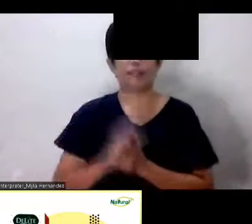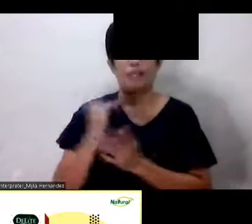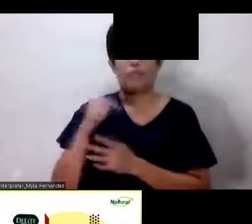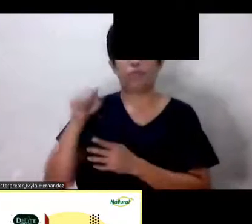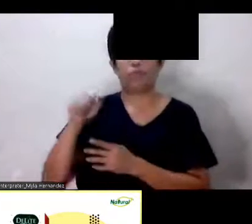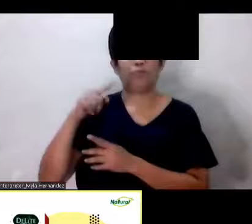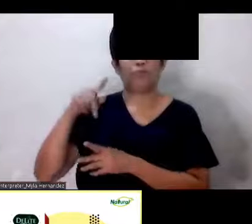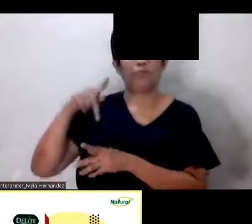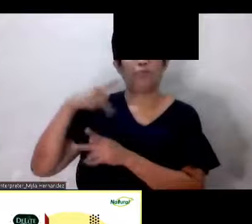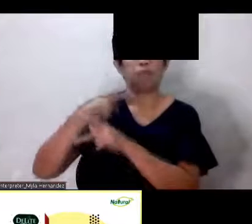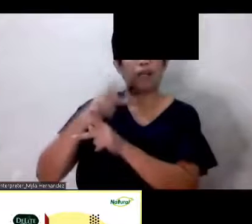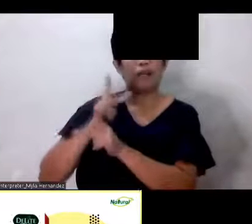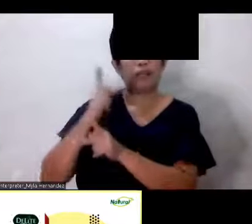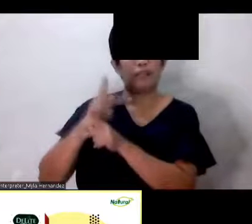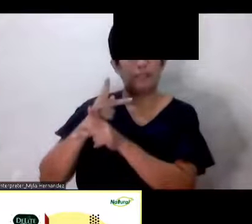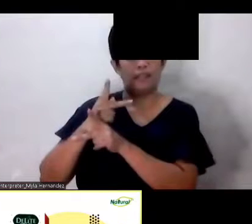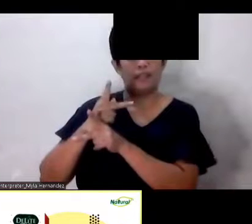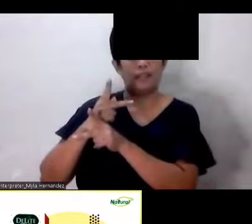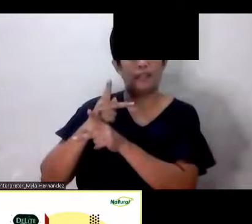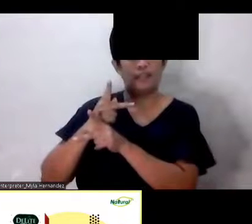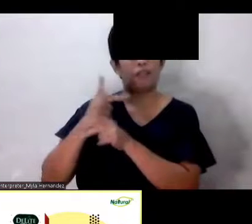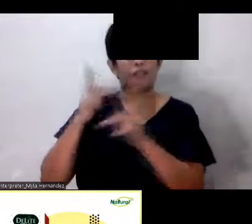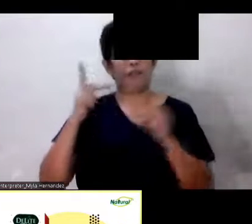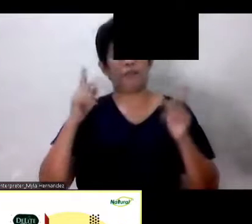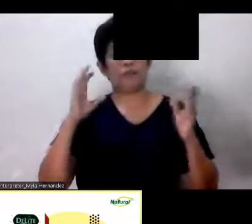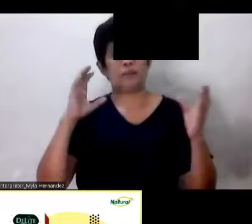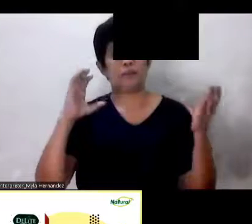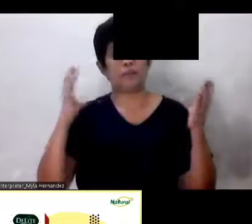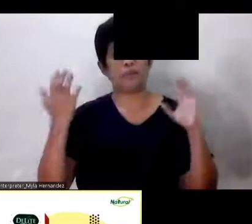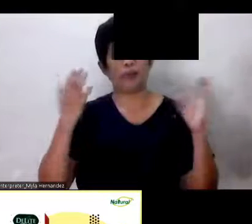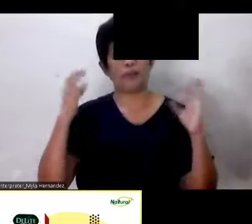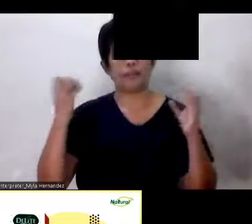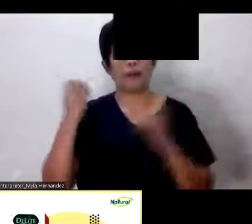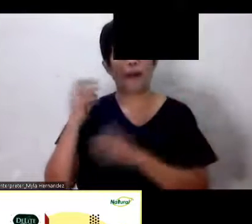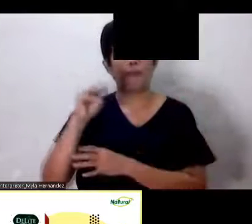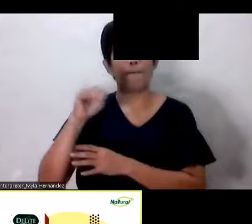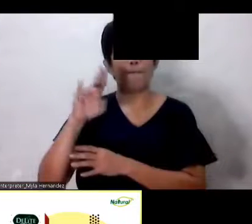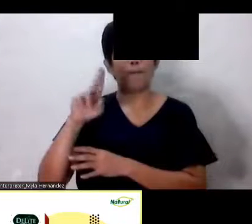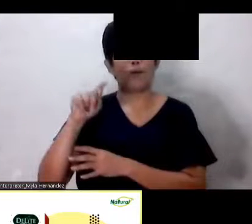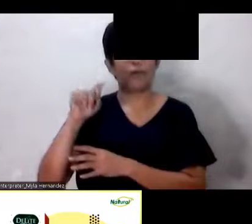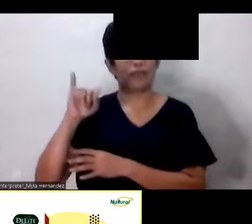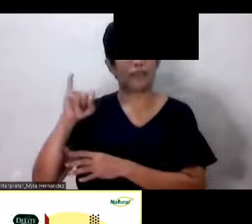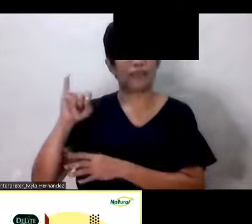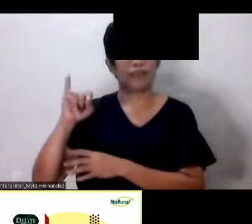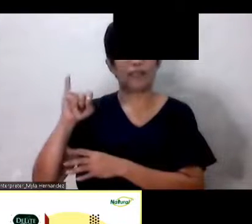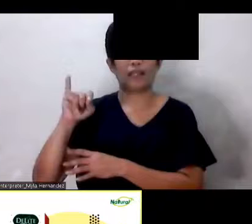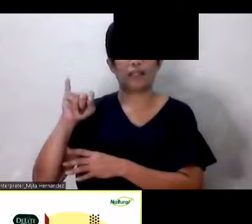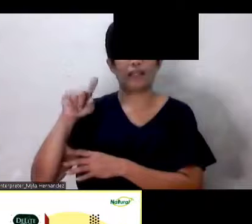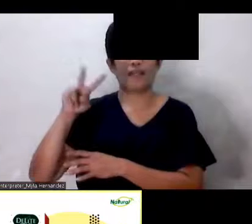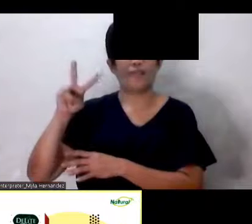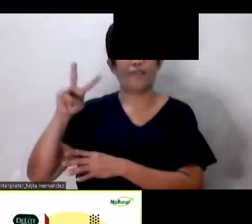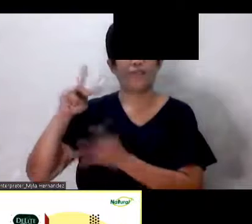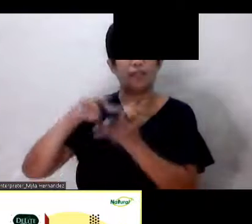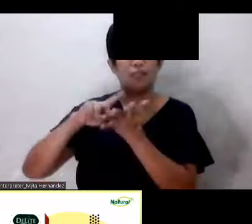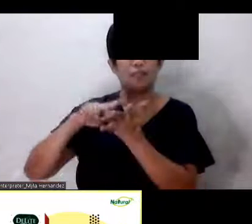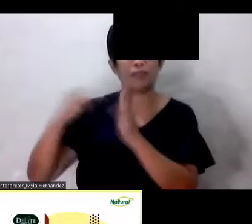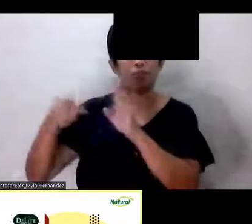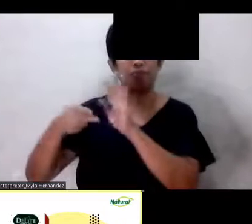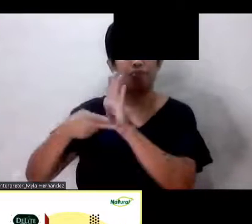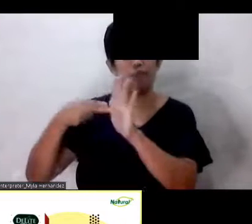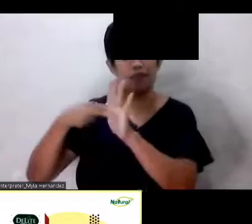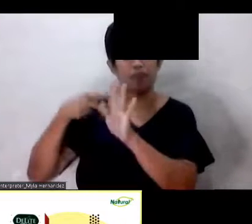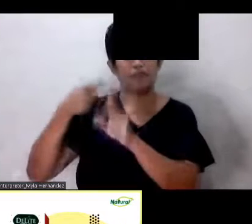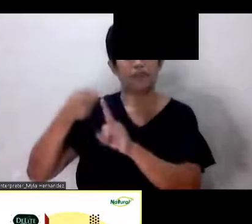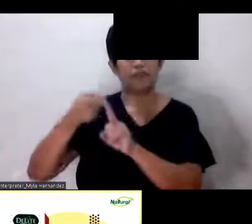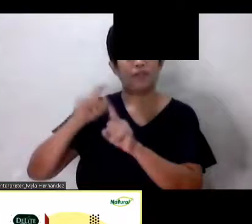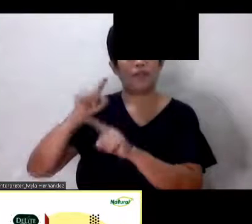vitamin C na comparable sa mga multivitamin brand na galing sa Amerika ito po ay Guya